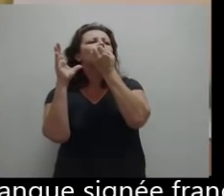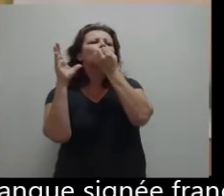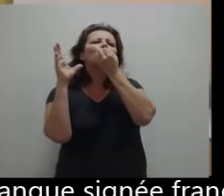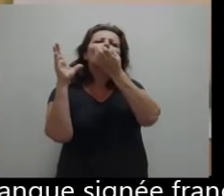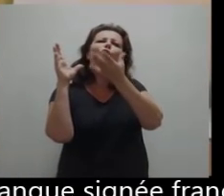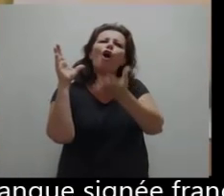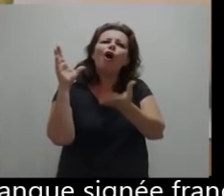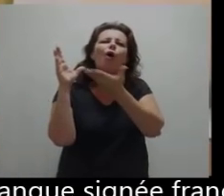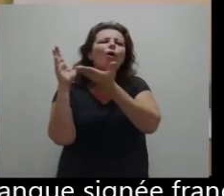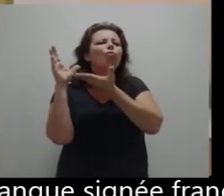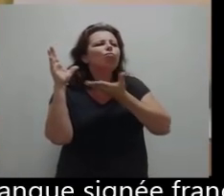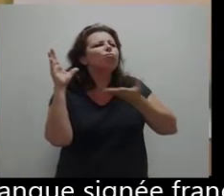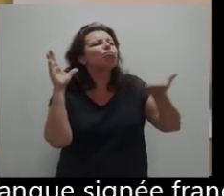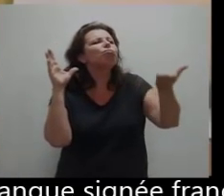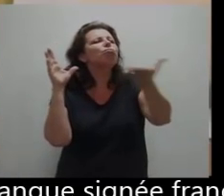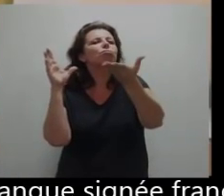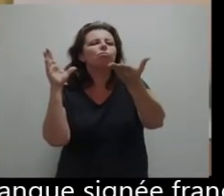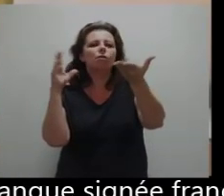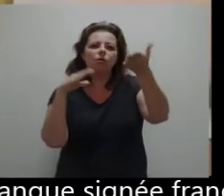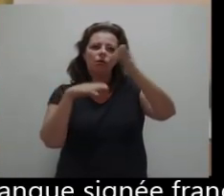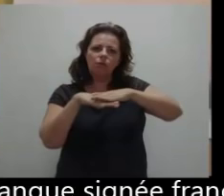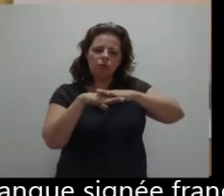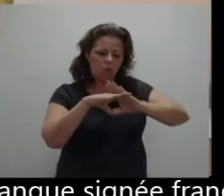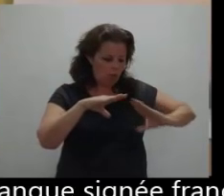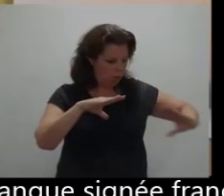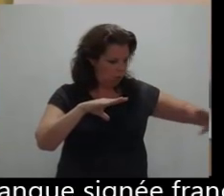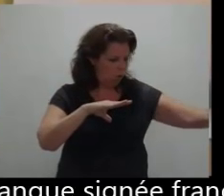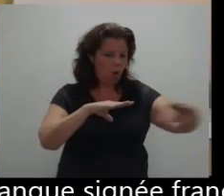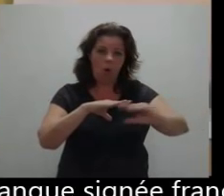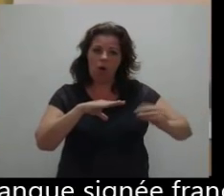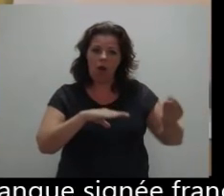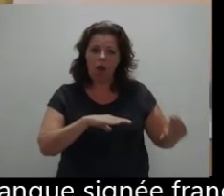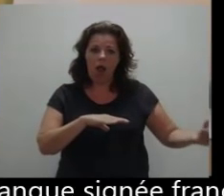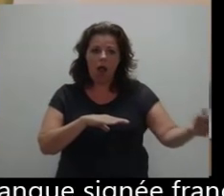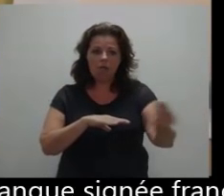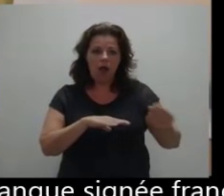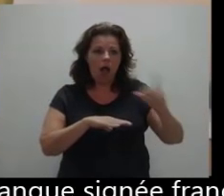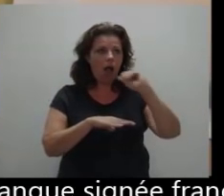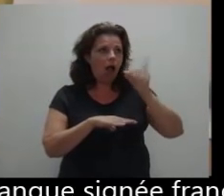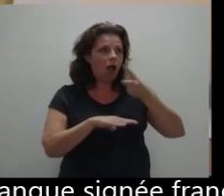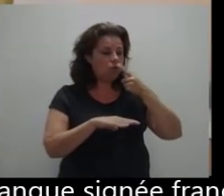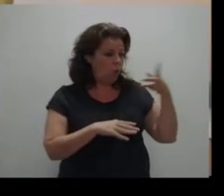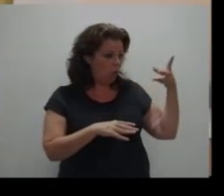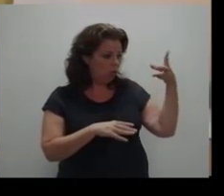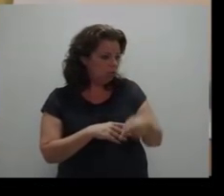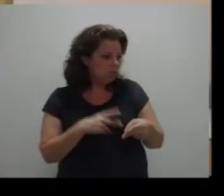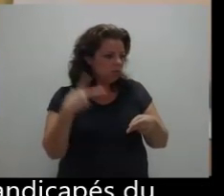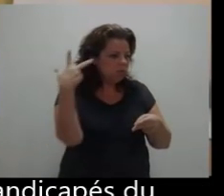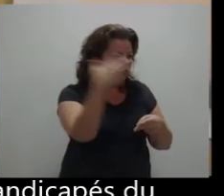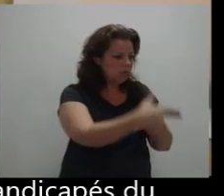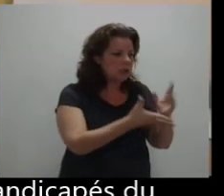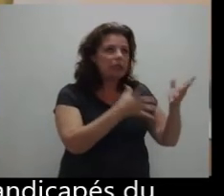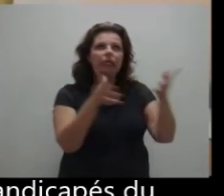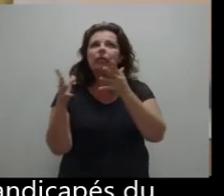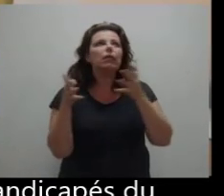place pour écarter la langue signée française de l'accueil et de l'éducation de ces sujets,